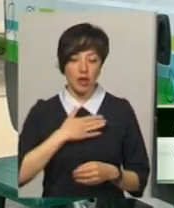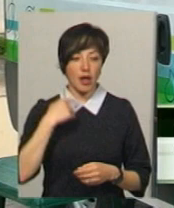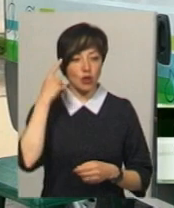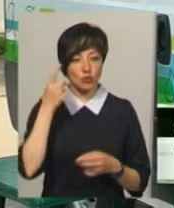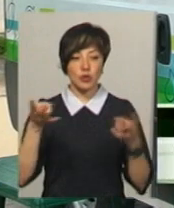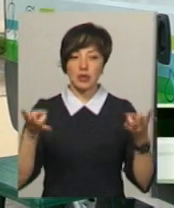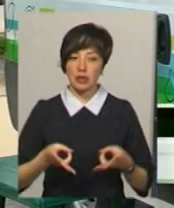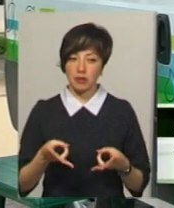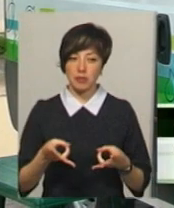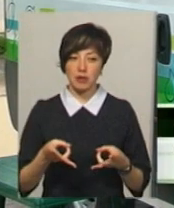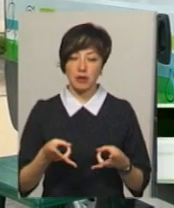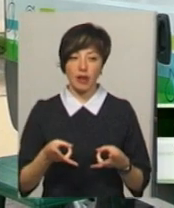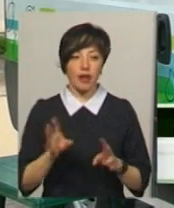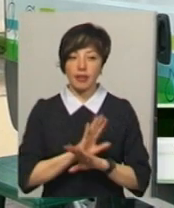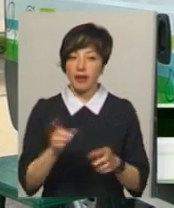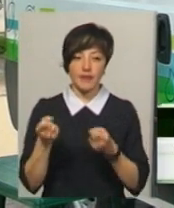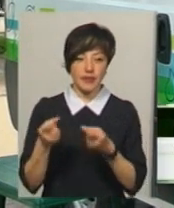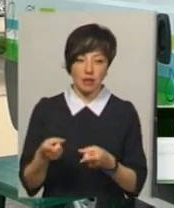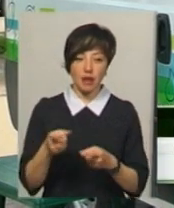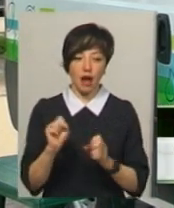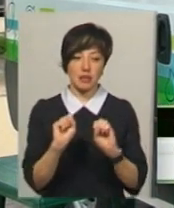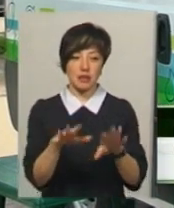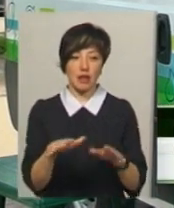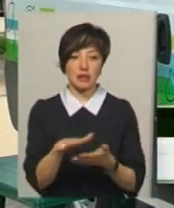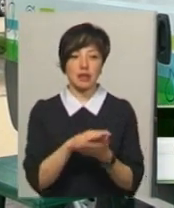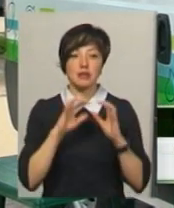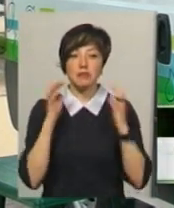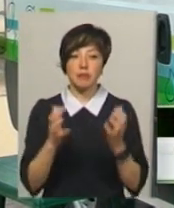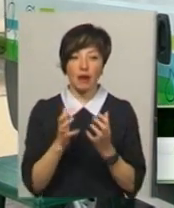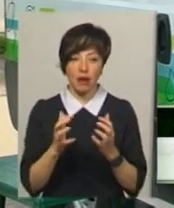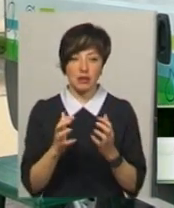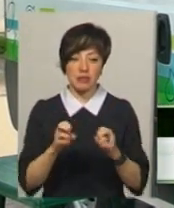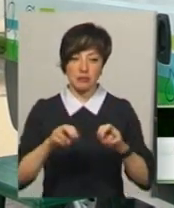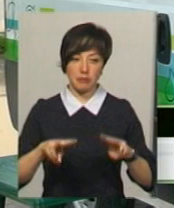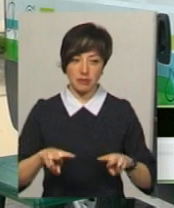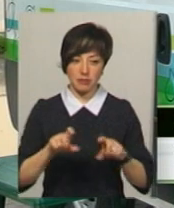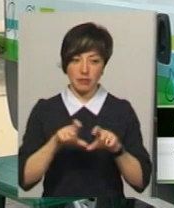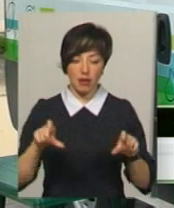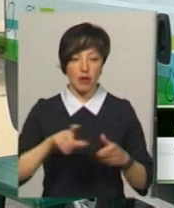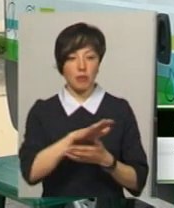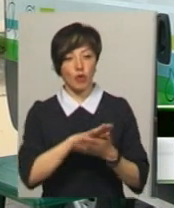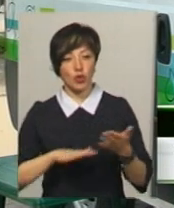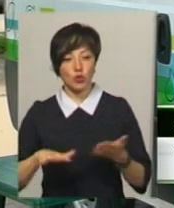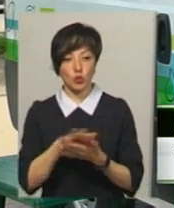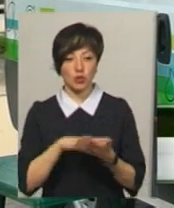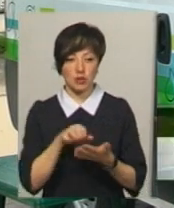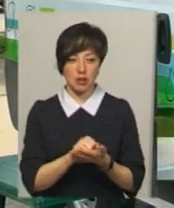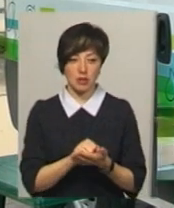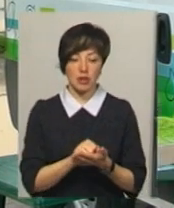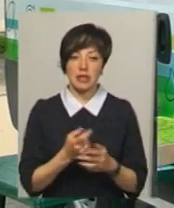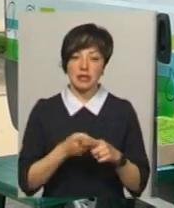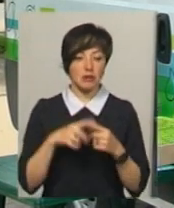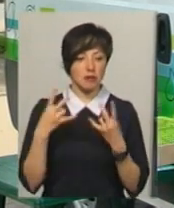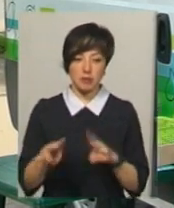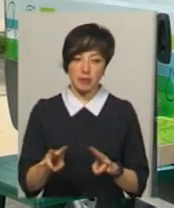думаю, що треба їх було не викинути, а віддати на зберігання. А потім на подальшу утилізацію. Тому що